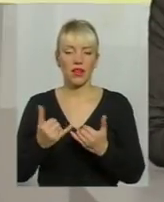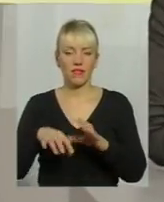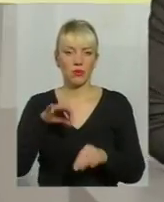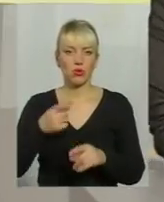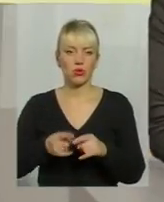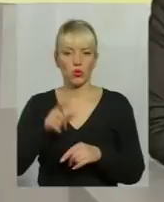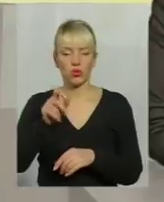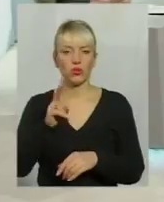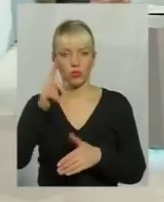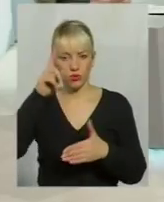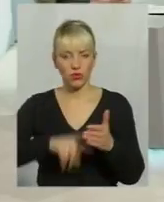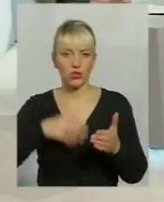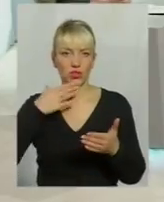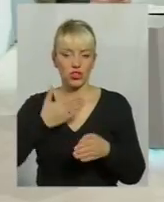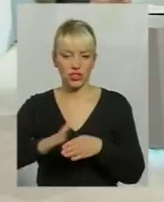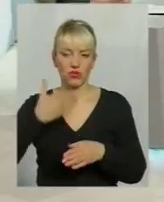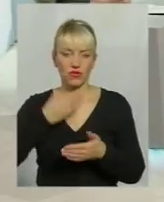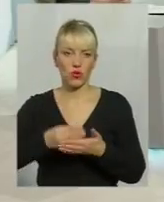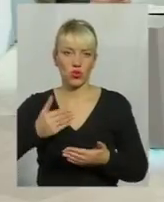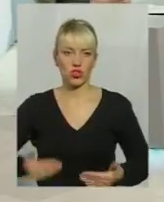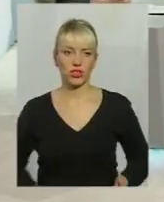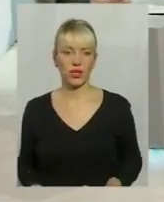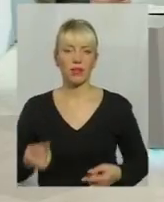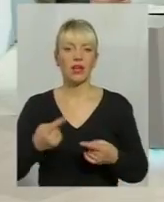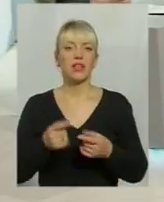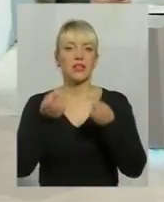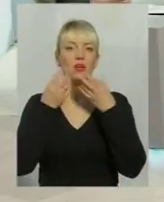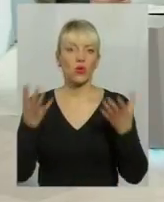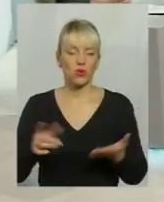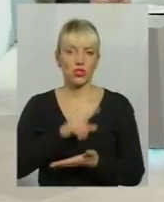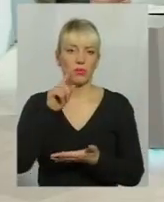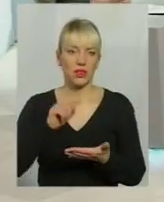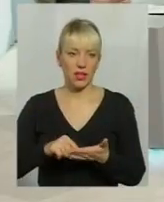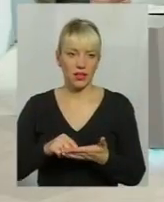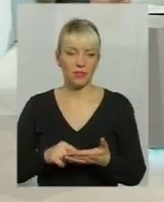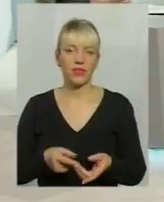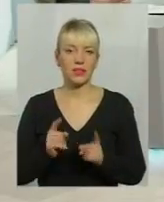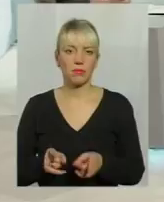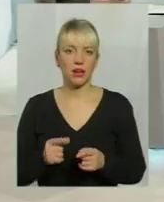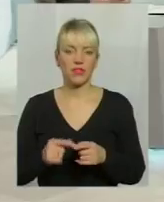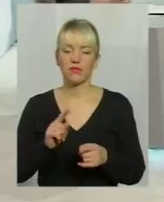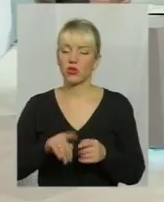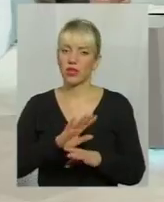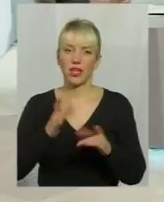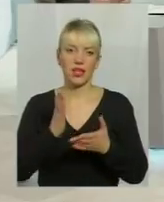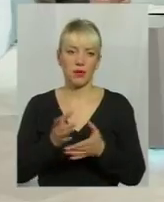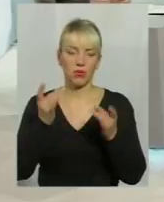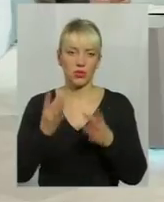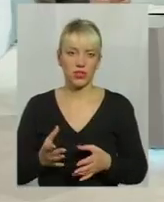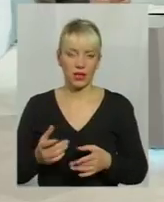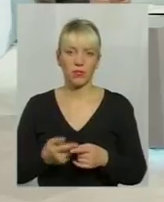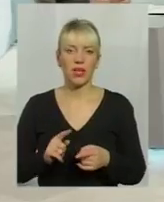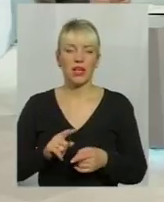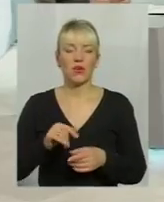частину свого життя? Це хороші питання. Насправді, вони не є настільки простими, легкими в